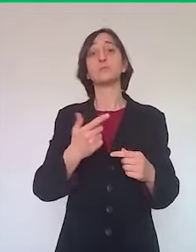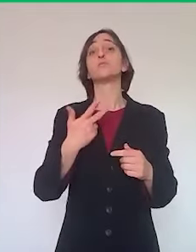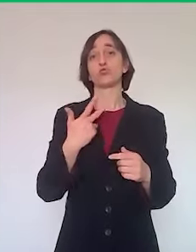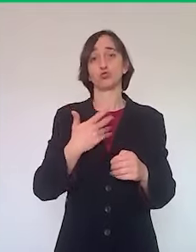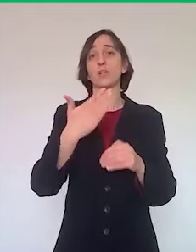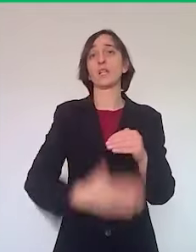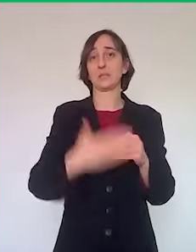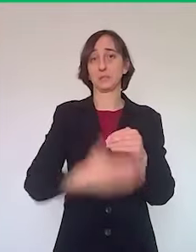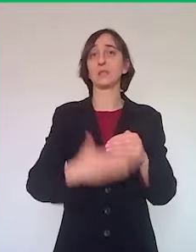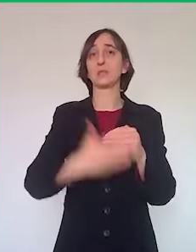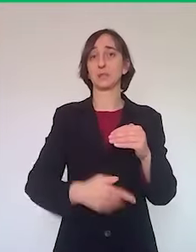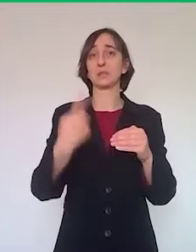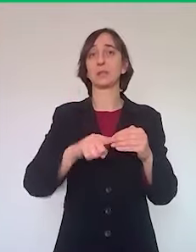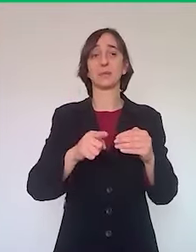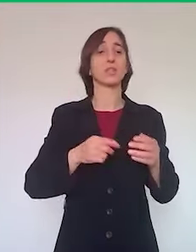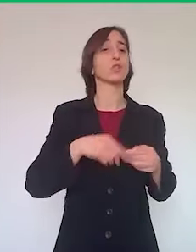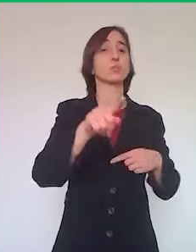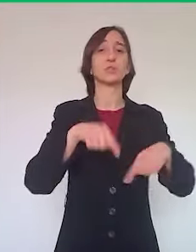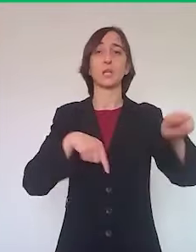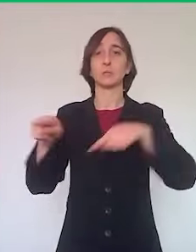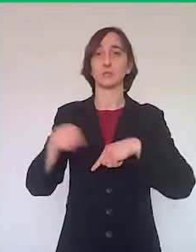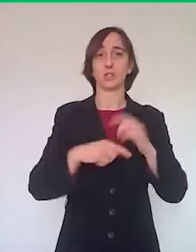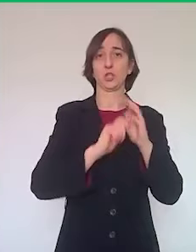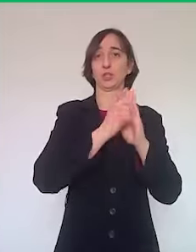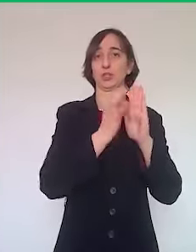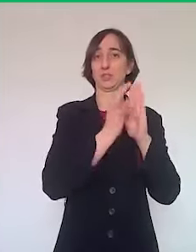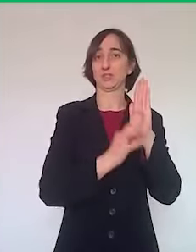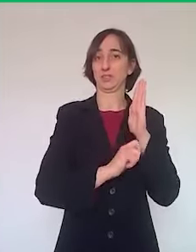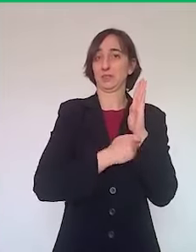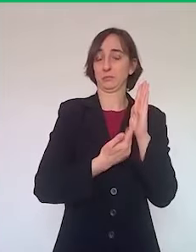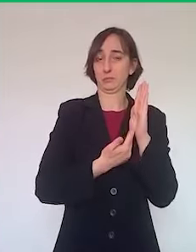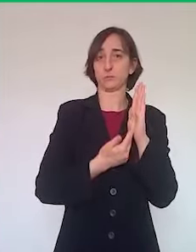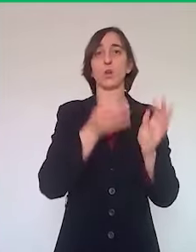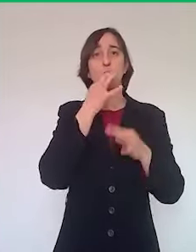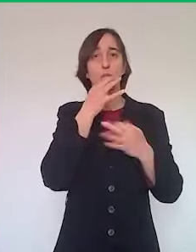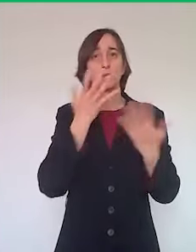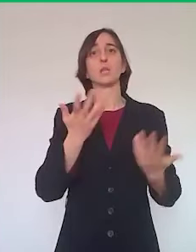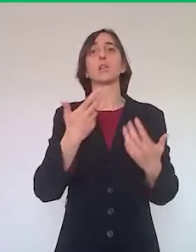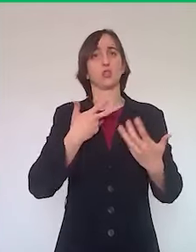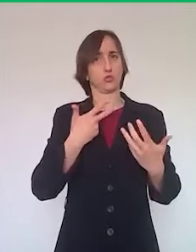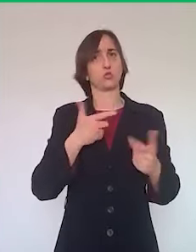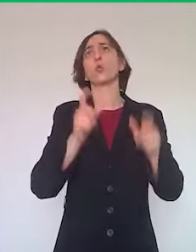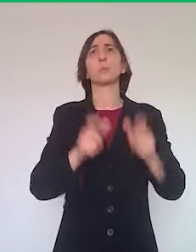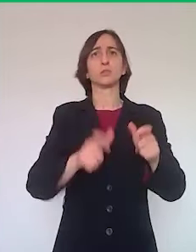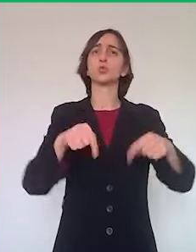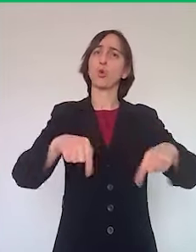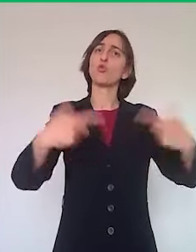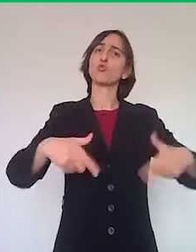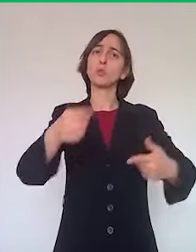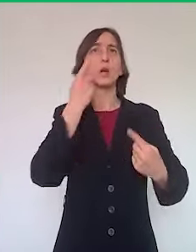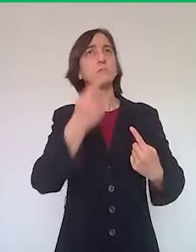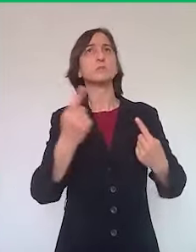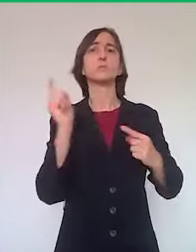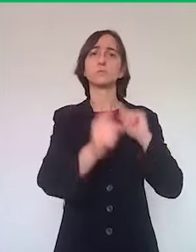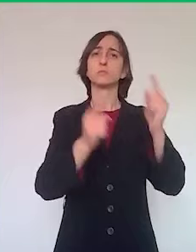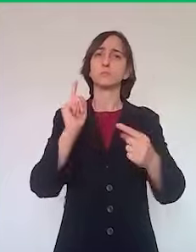stringenti. quindi se è vero che ci sono persone che si stanno spostando e muovendo nelle nostre città per ragioni di lavoro, circa la metà delle